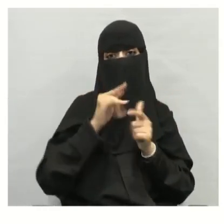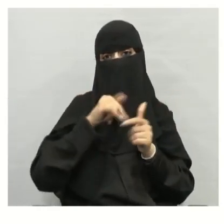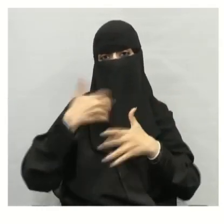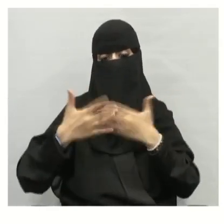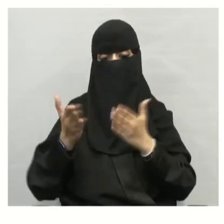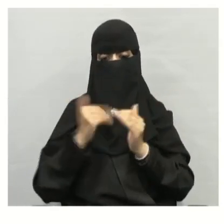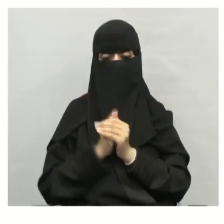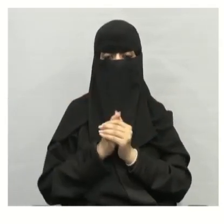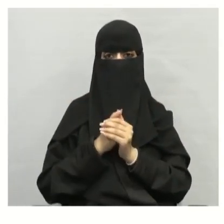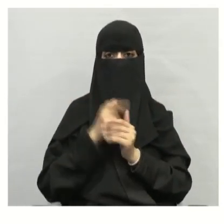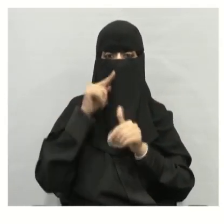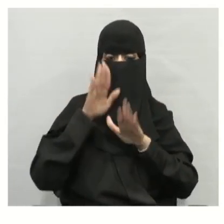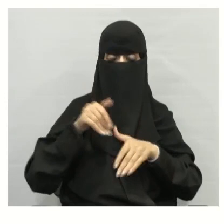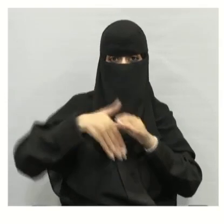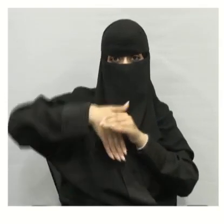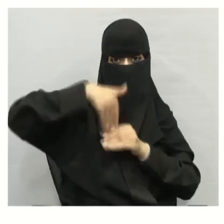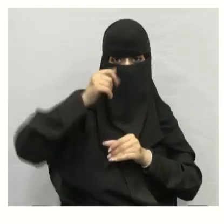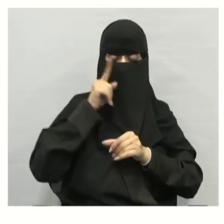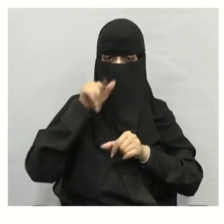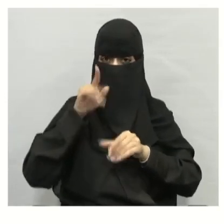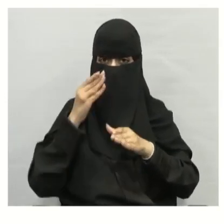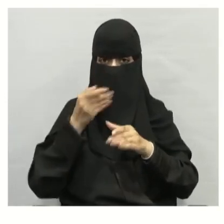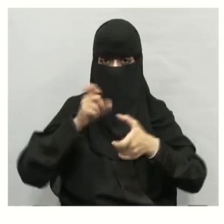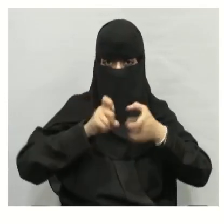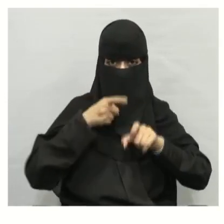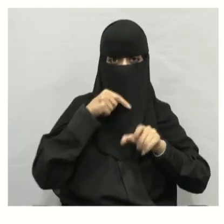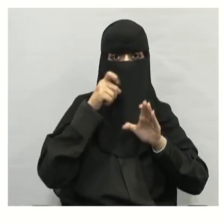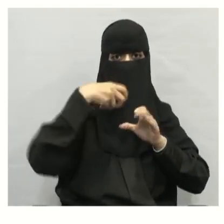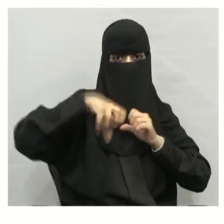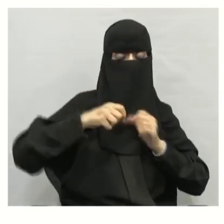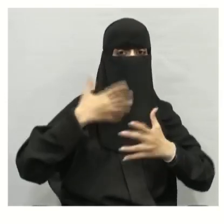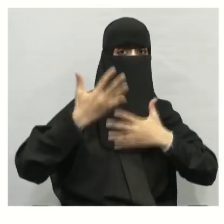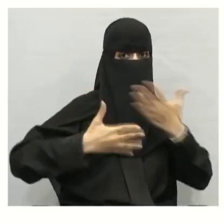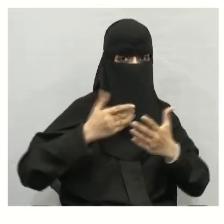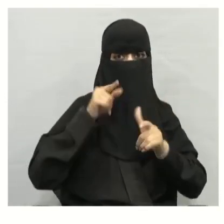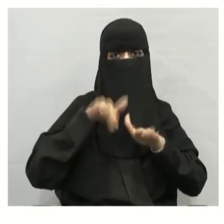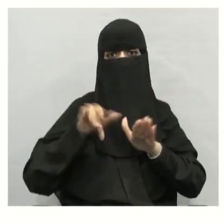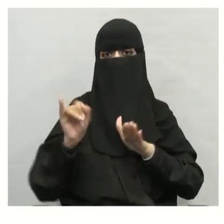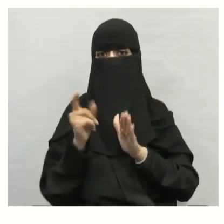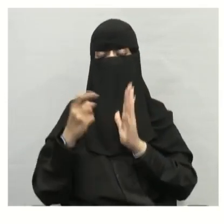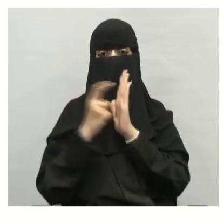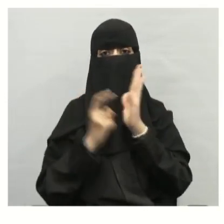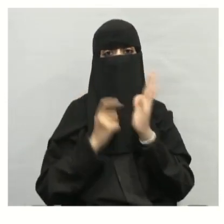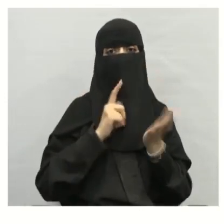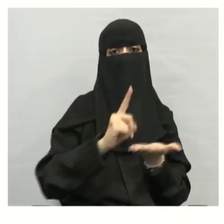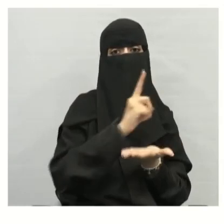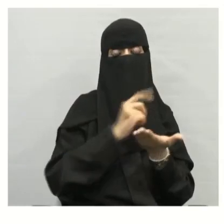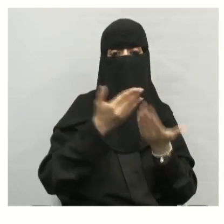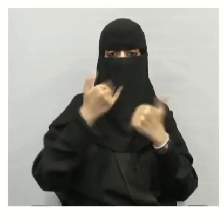عوامل حيوية إذن هي المخلوقات المكونة للجزء الحي من النظام البيئي